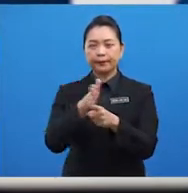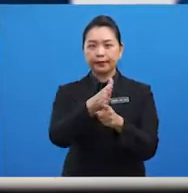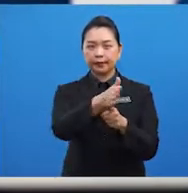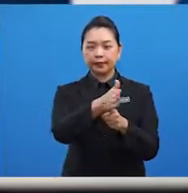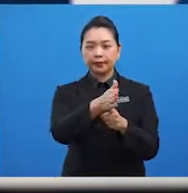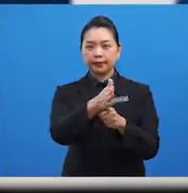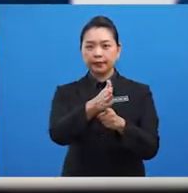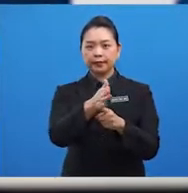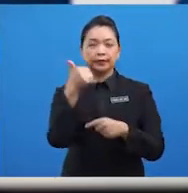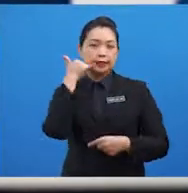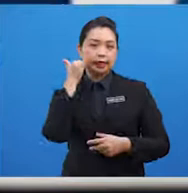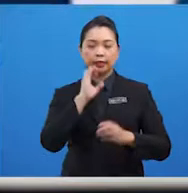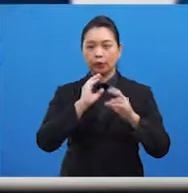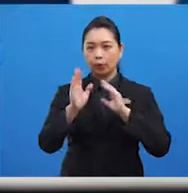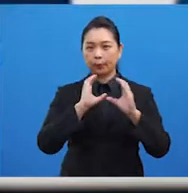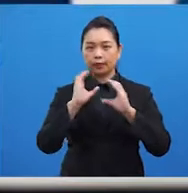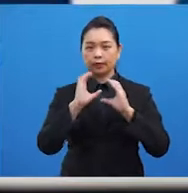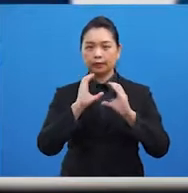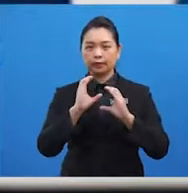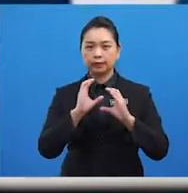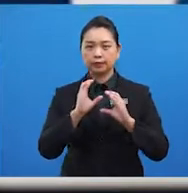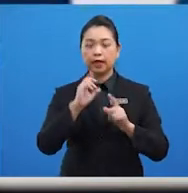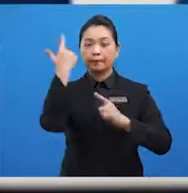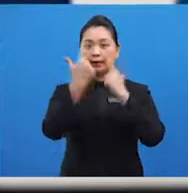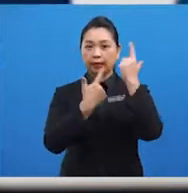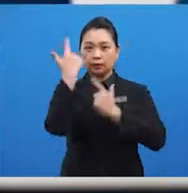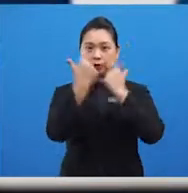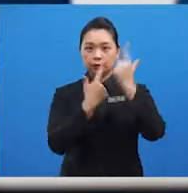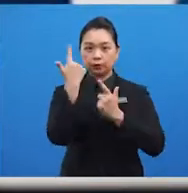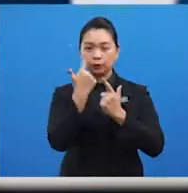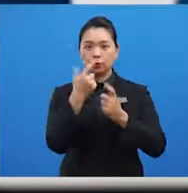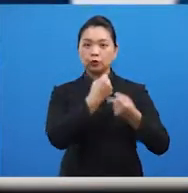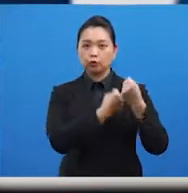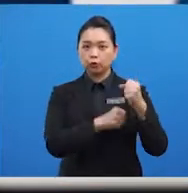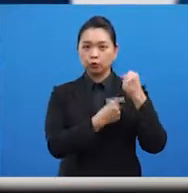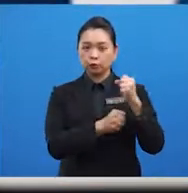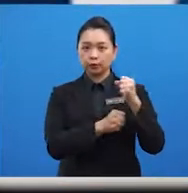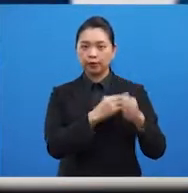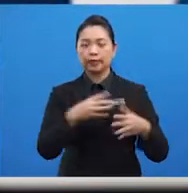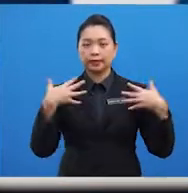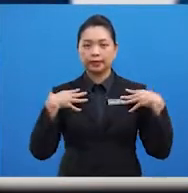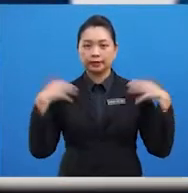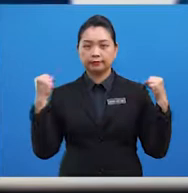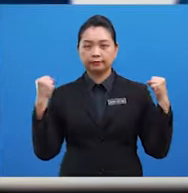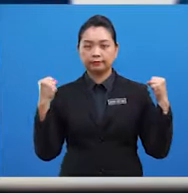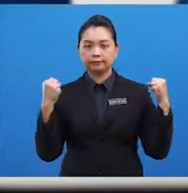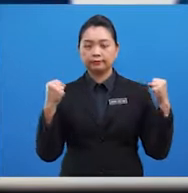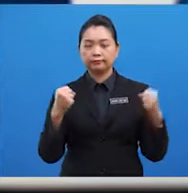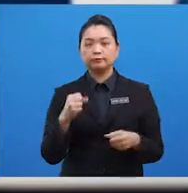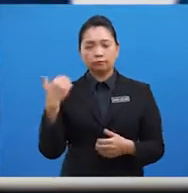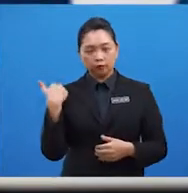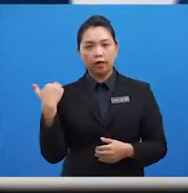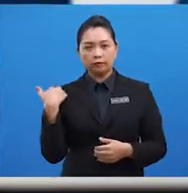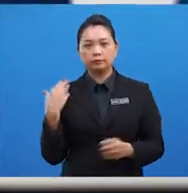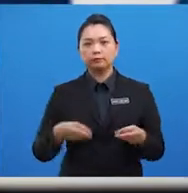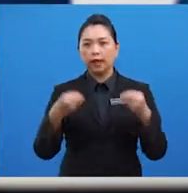telekomunikasi, bidang perlancongan, sukan dan kesihatan turut